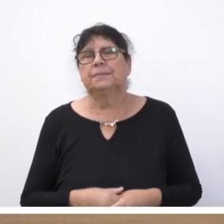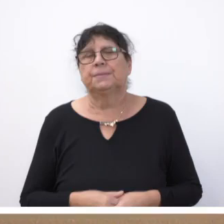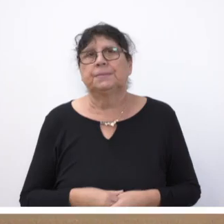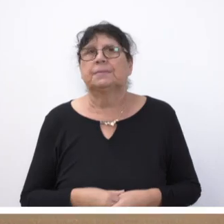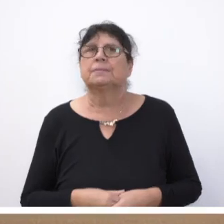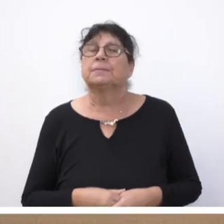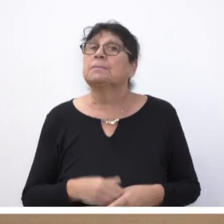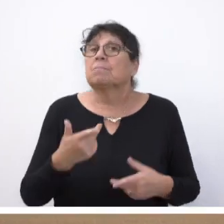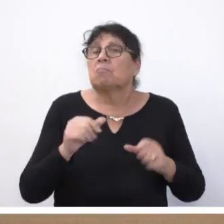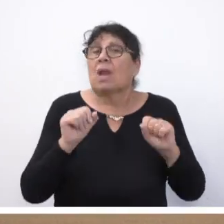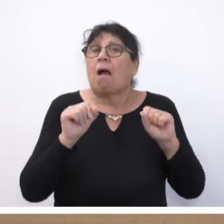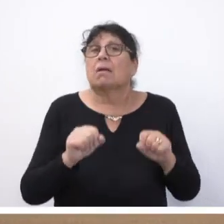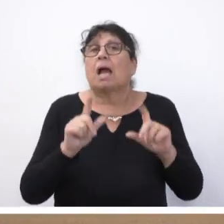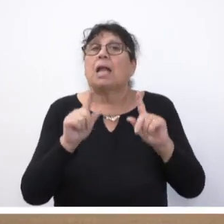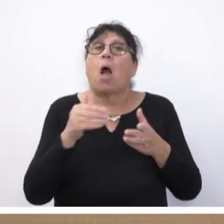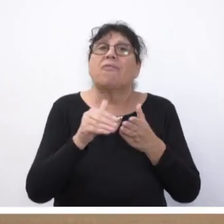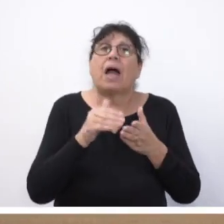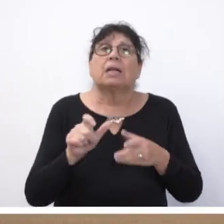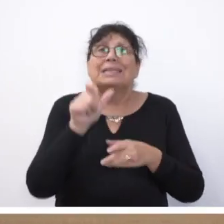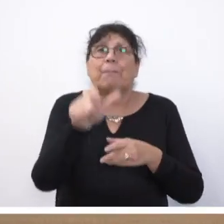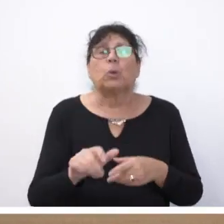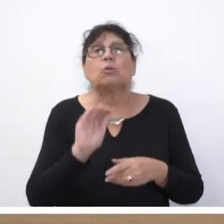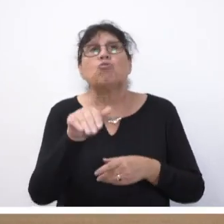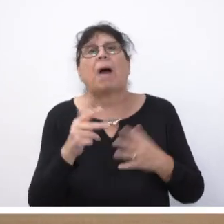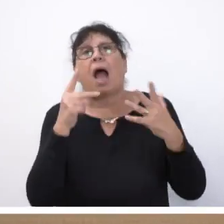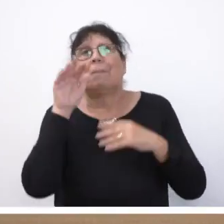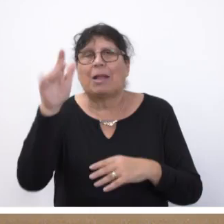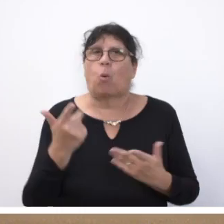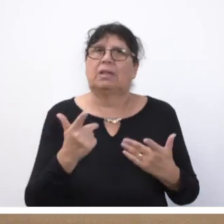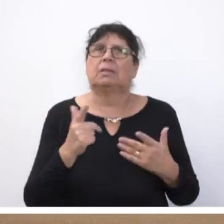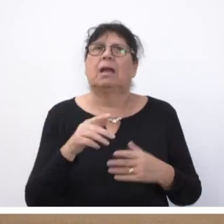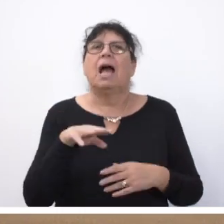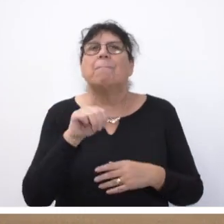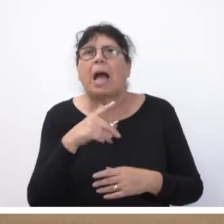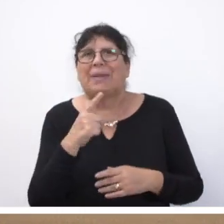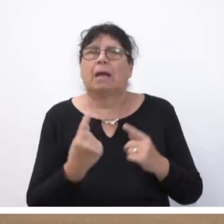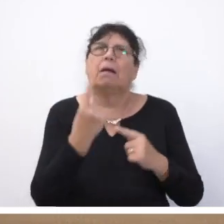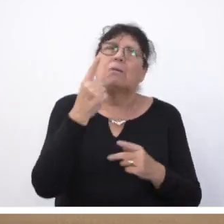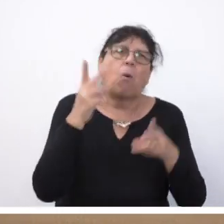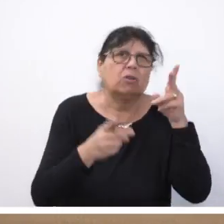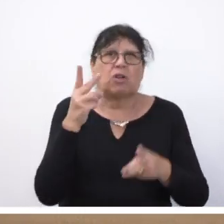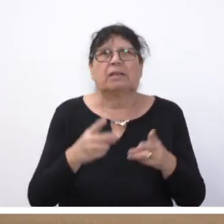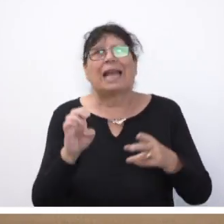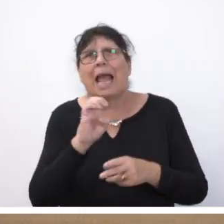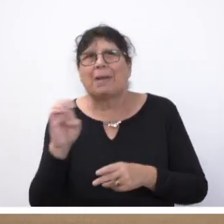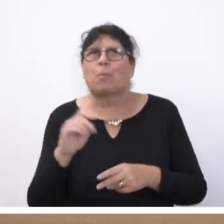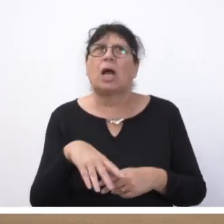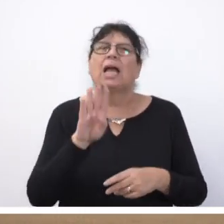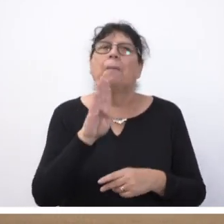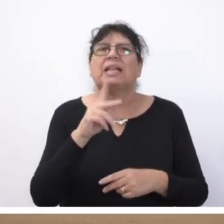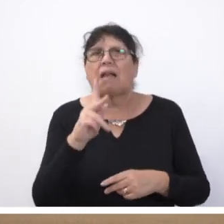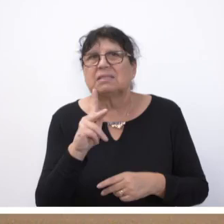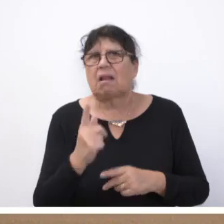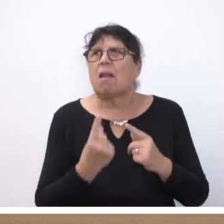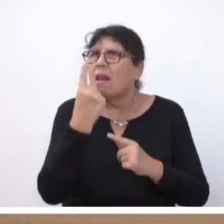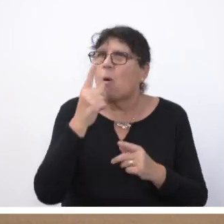Man könnte weiter aufzählen. Saarbrücken über 8 Millionen, Marpingen hohe Schäden, Eppelborn hohe Schäden, Blieskastel sehr hohe